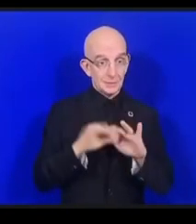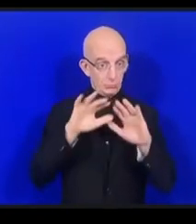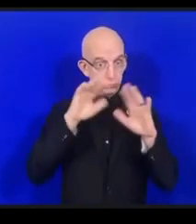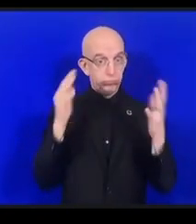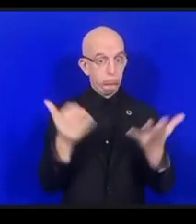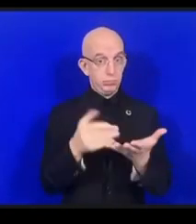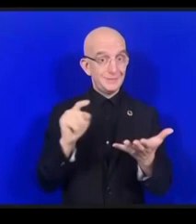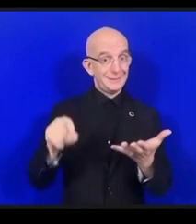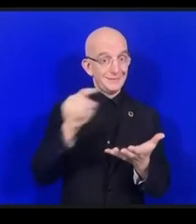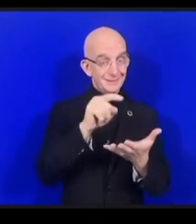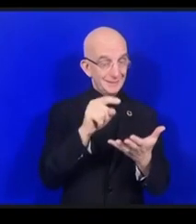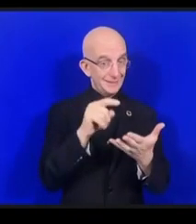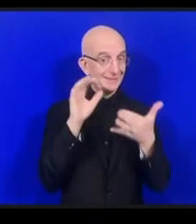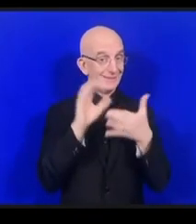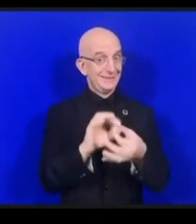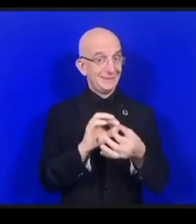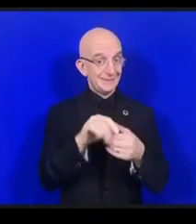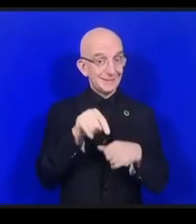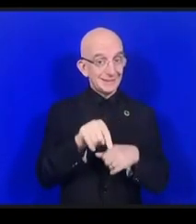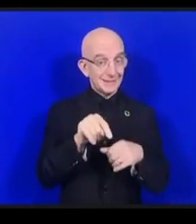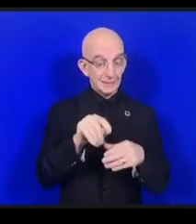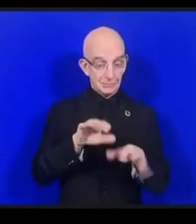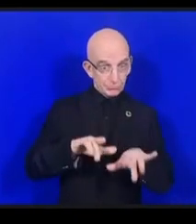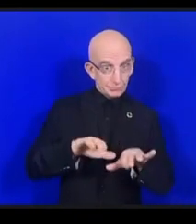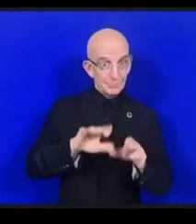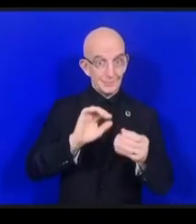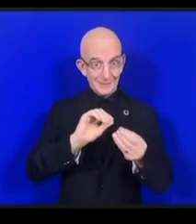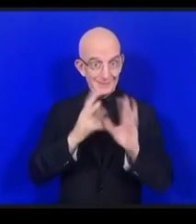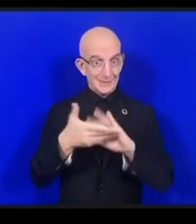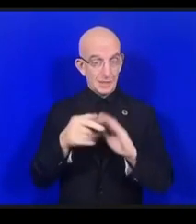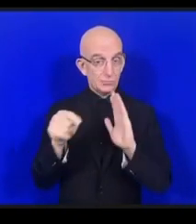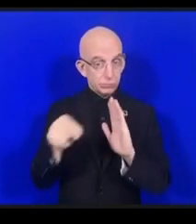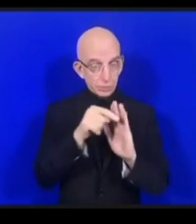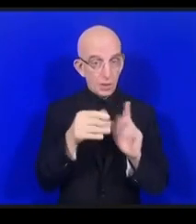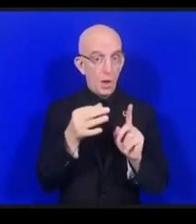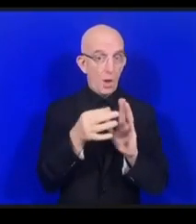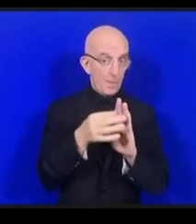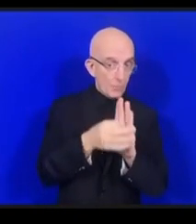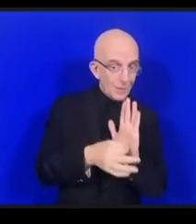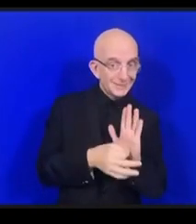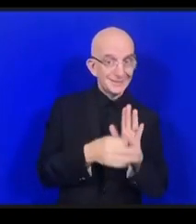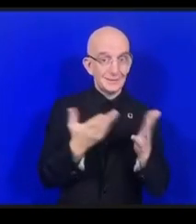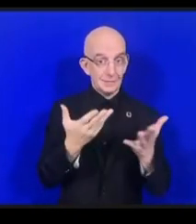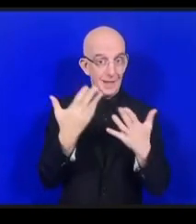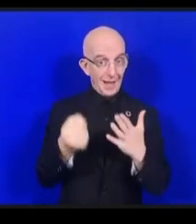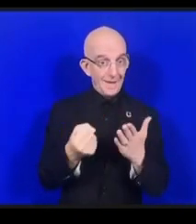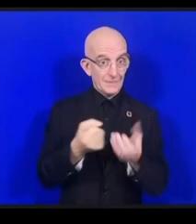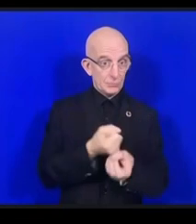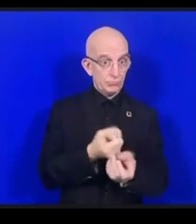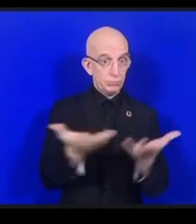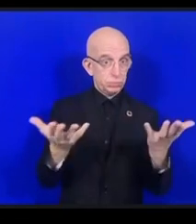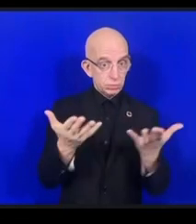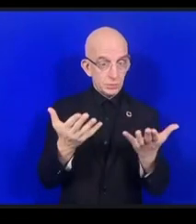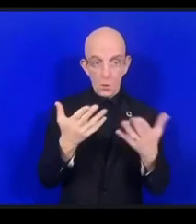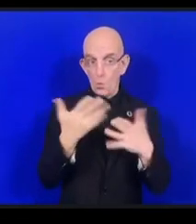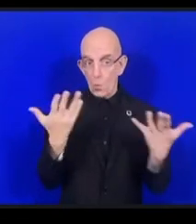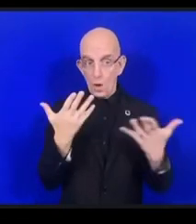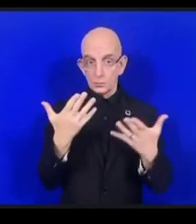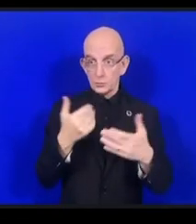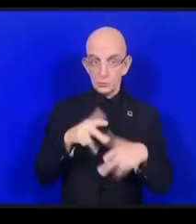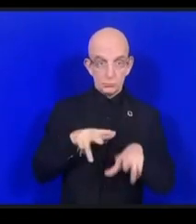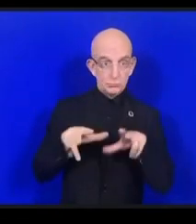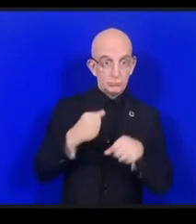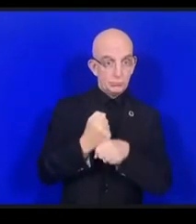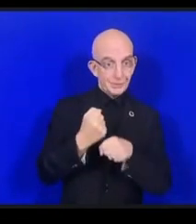objets avec des politiques et des pratiques qui concernent les normes donc ça c'est une base pour un